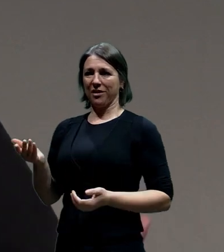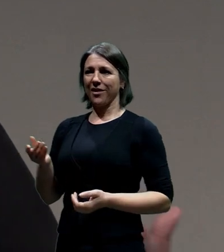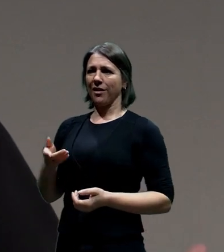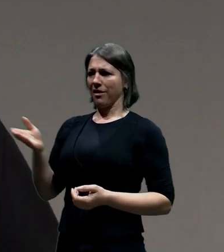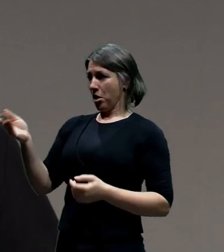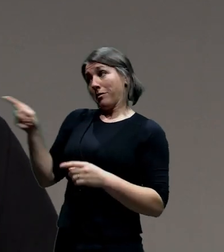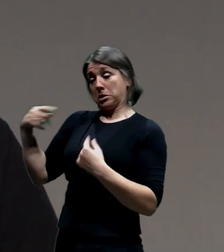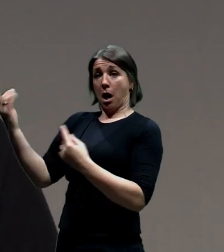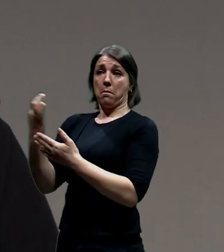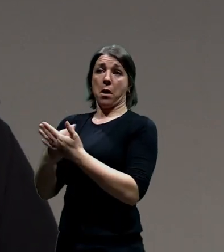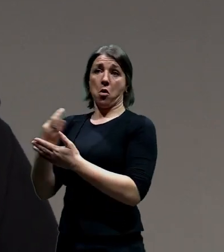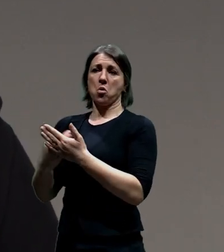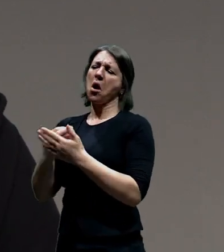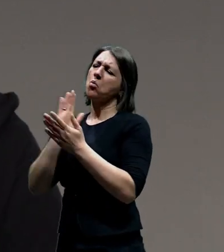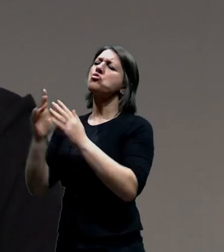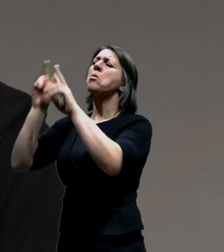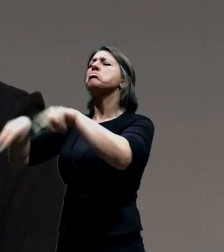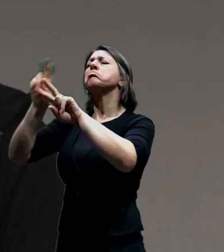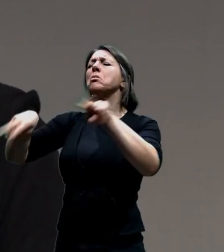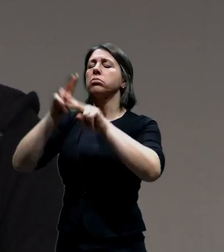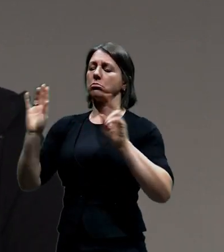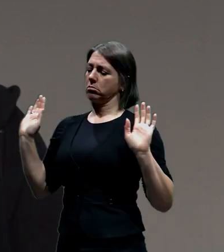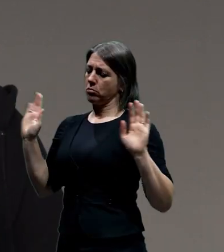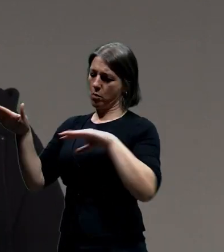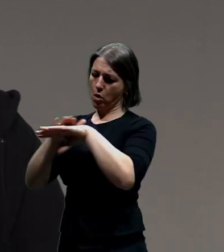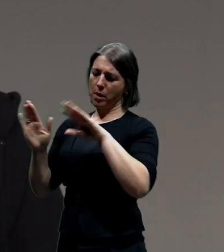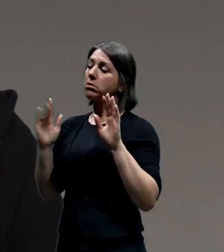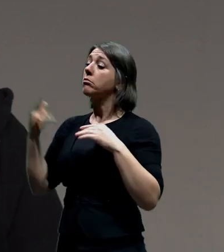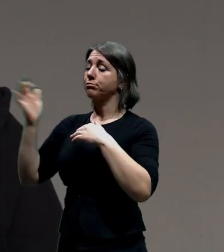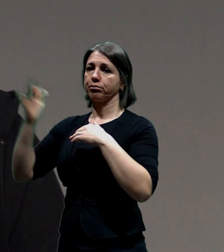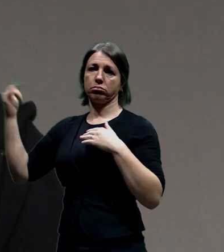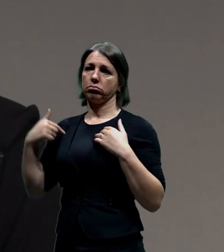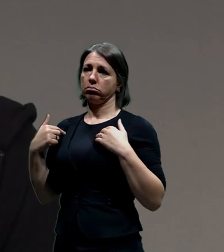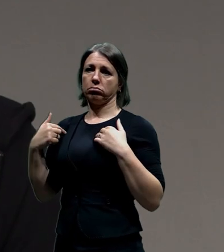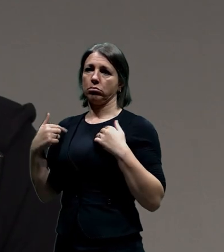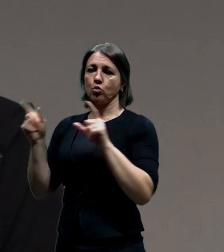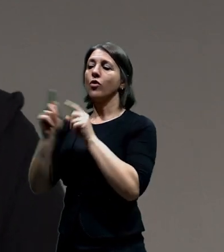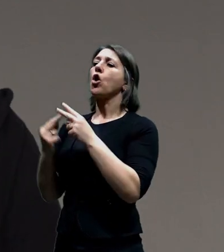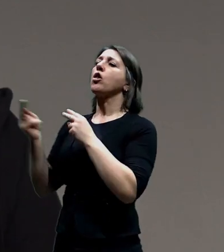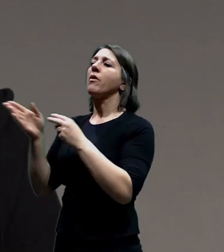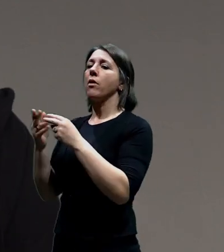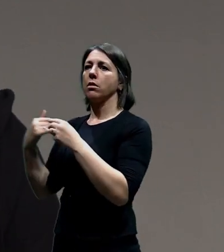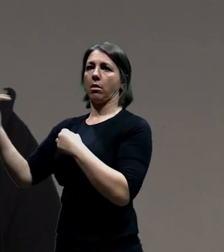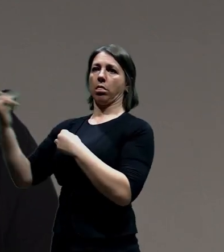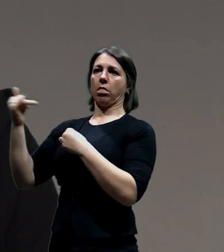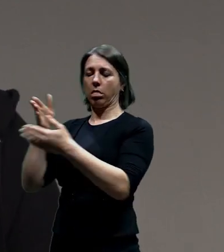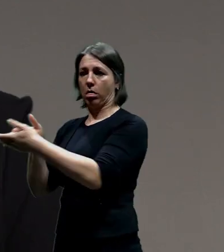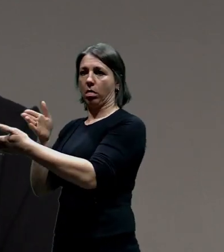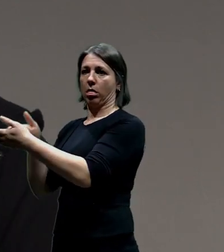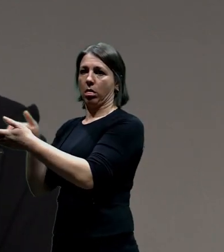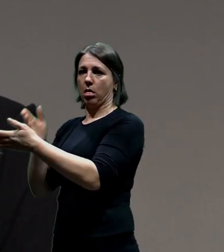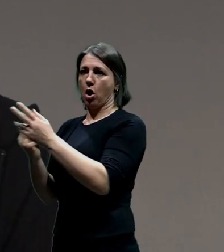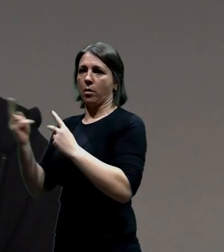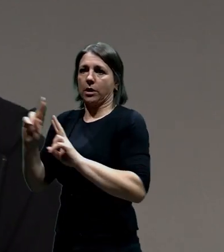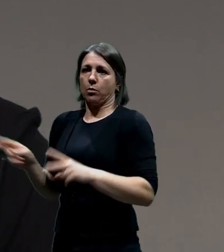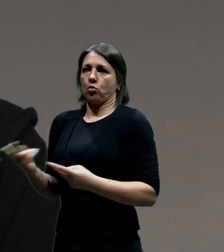by třípruhovej tunel zboural tohle z toho, tak promiňte, už je přesně, že já nemám tu interakci v té věci. Já už vlastně do tohohle jako